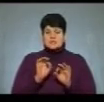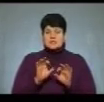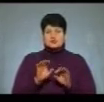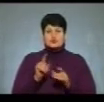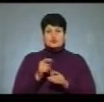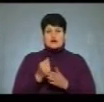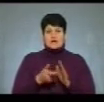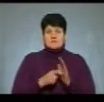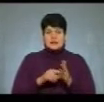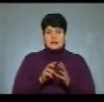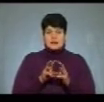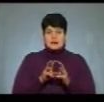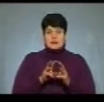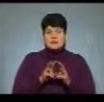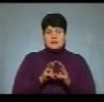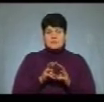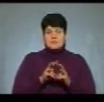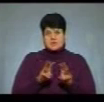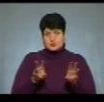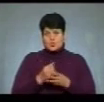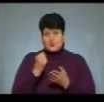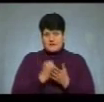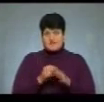як Кабміну хвилив рішення, говорити нема про що.